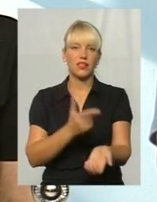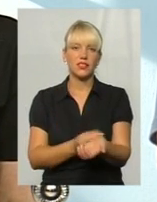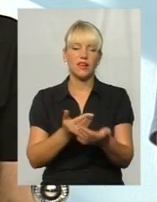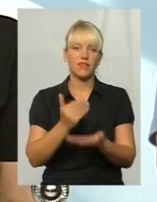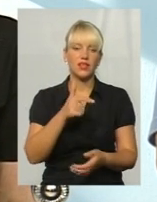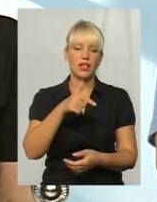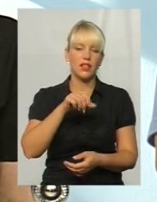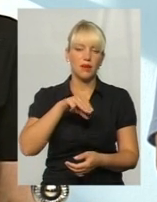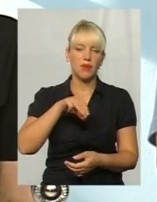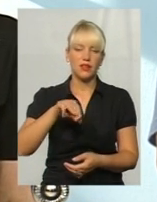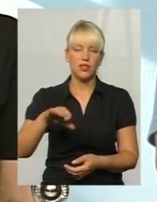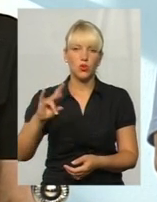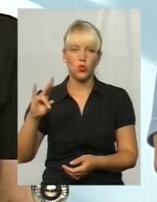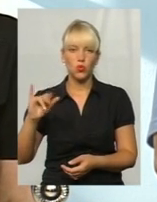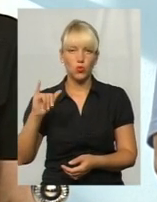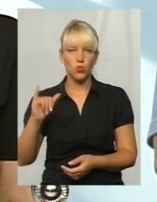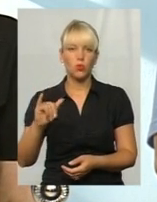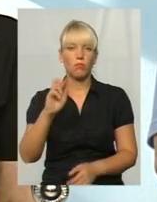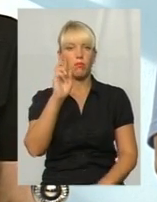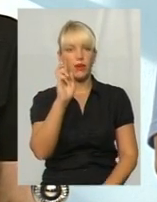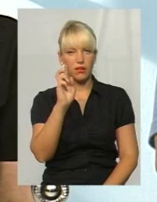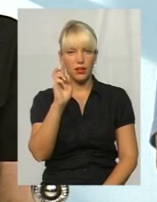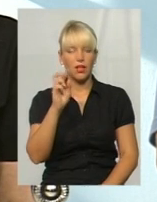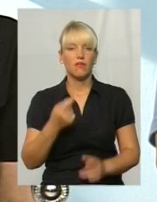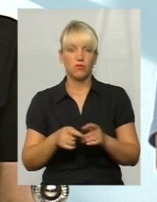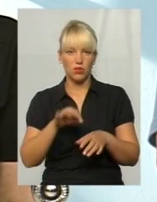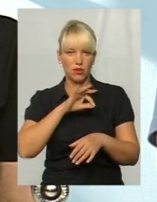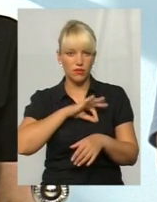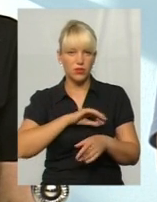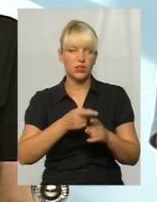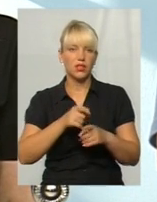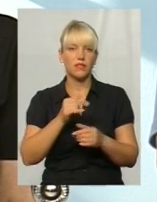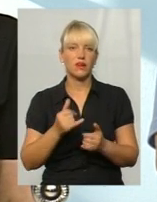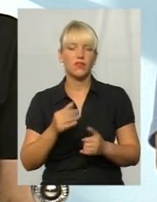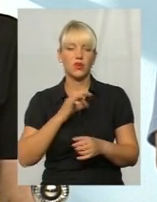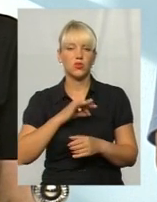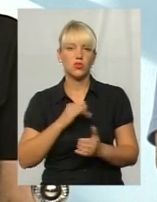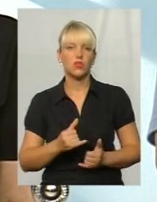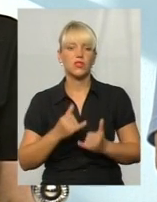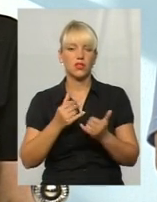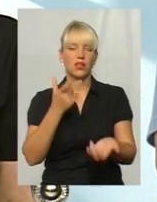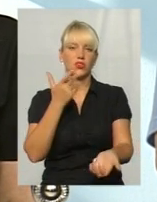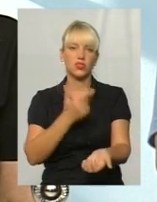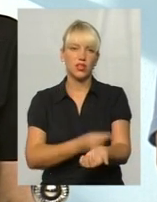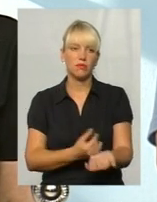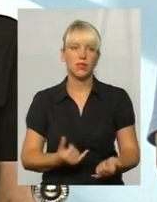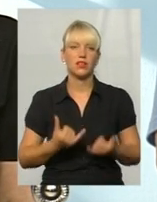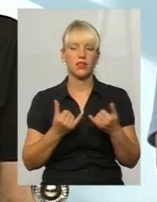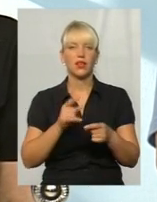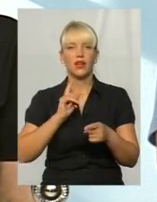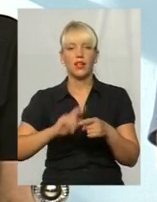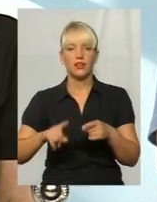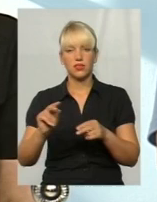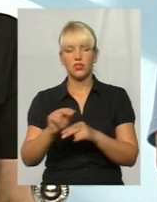вже багато років показує свою ефективність, яка використовується як для щеплення, так і для екстреної